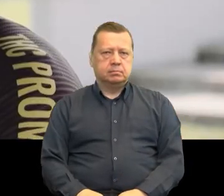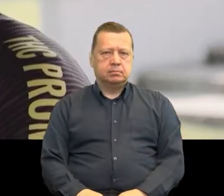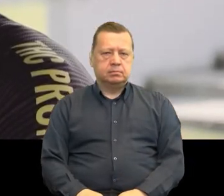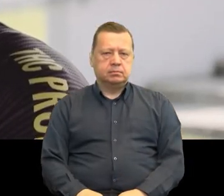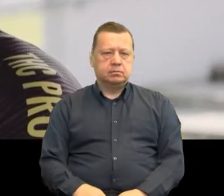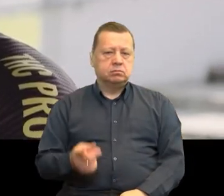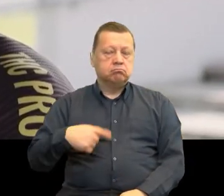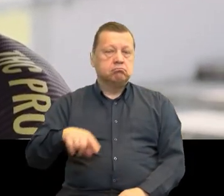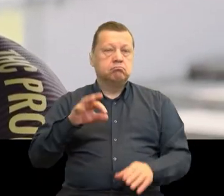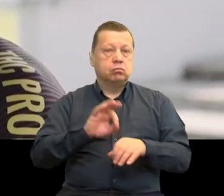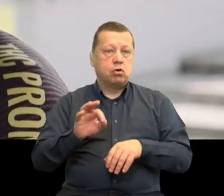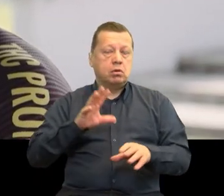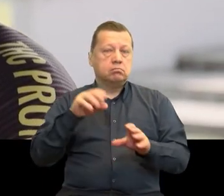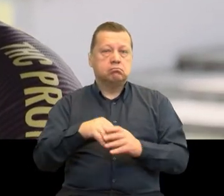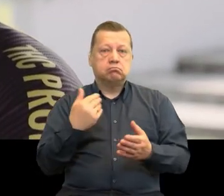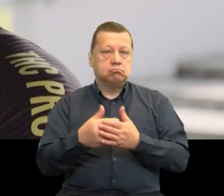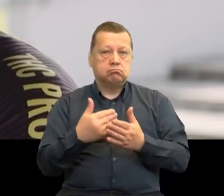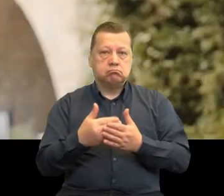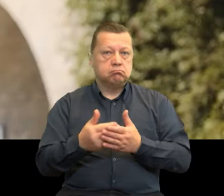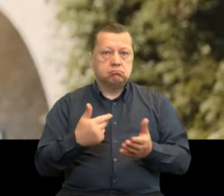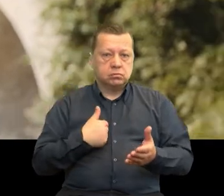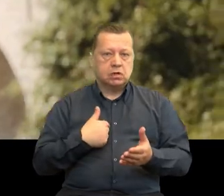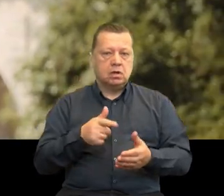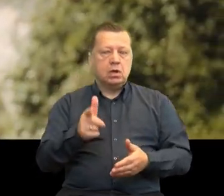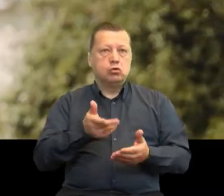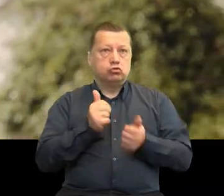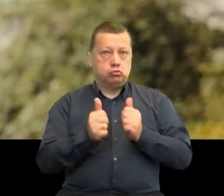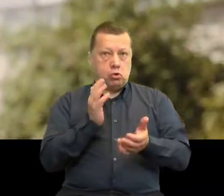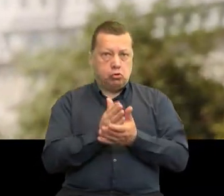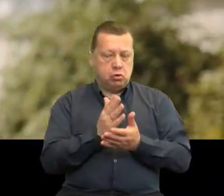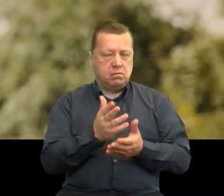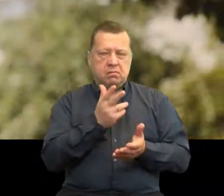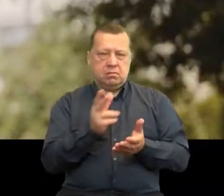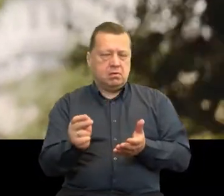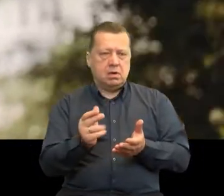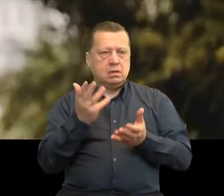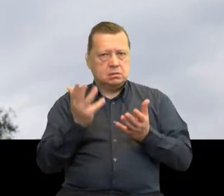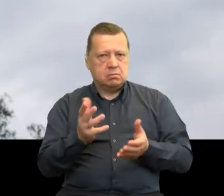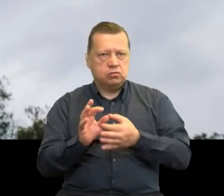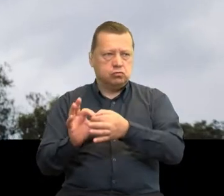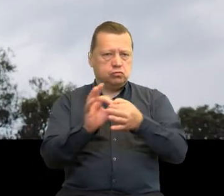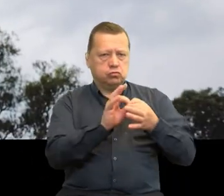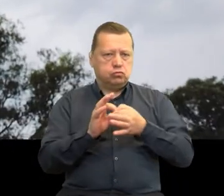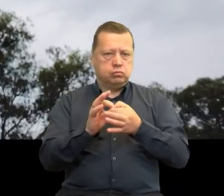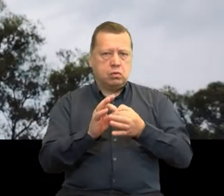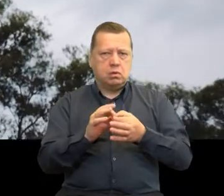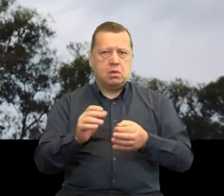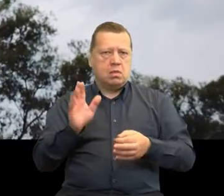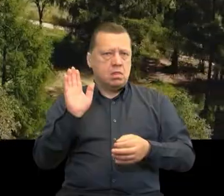Zaangażowałem się w ten projekt wierząc, że nie chodzi tutaj tylko o sport, ale o to, aby stworzyć coś wspólnego na pograniczu polsko-niemieckim.